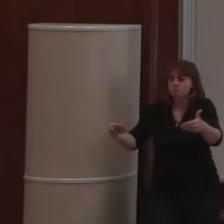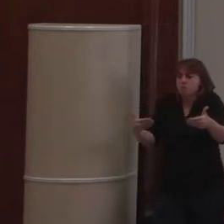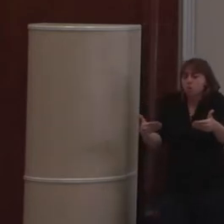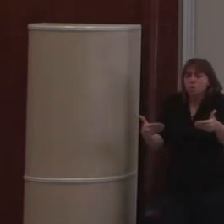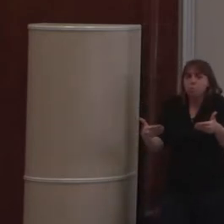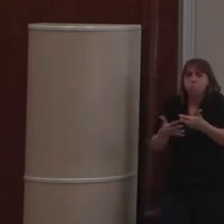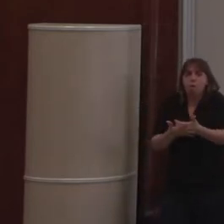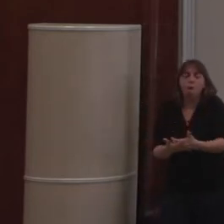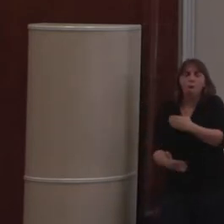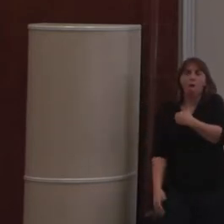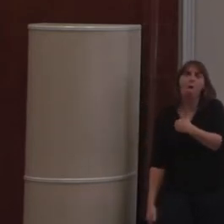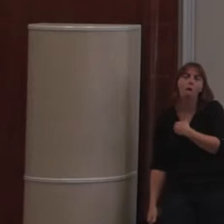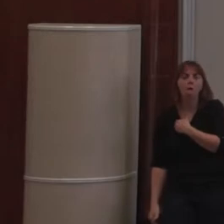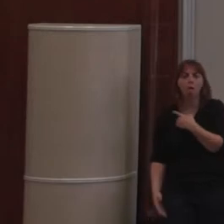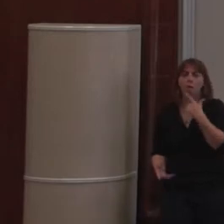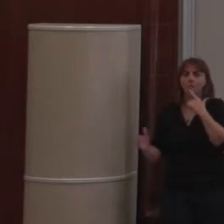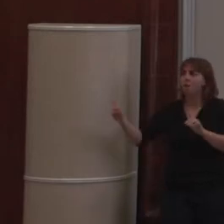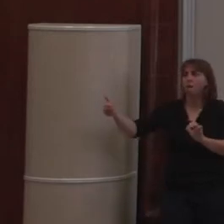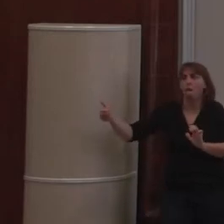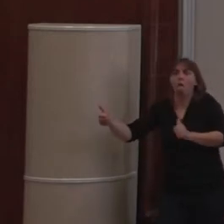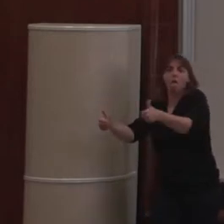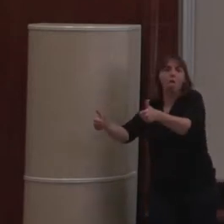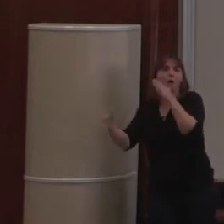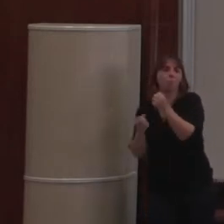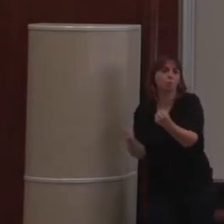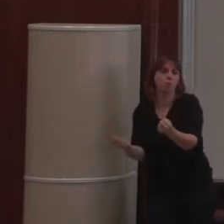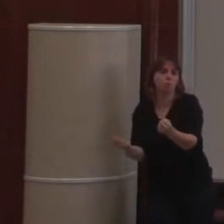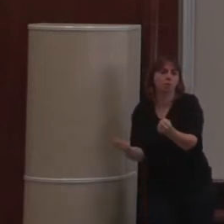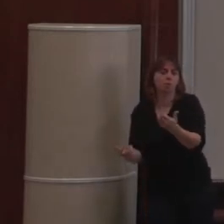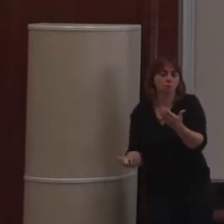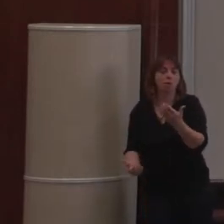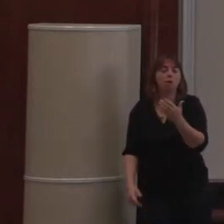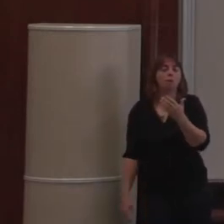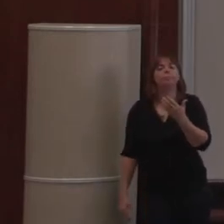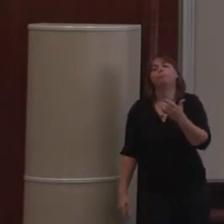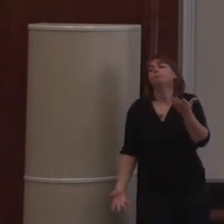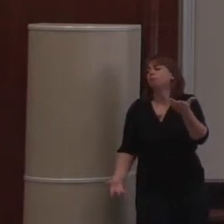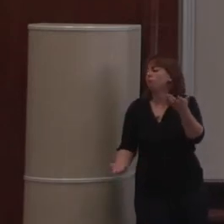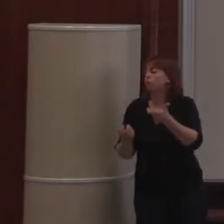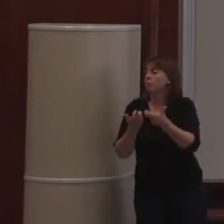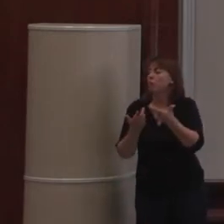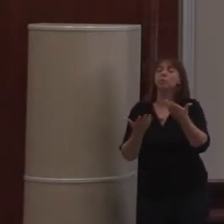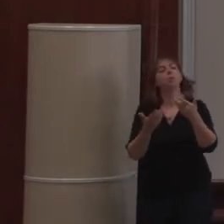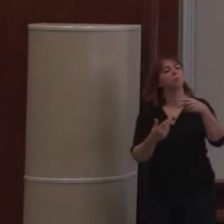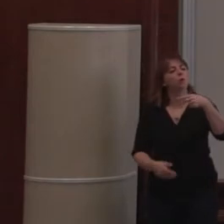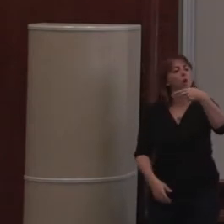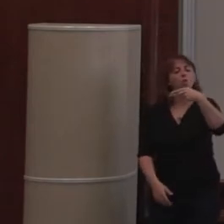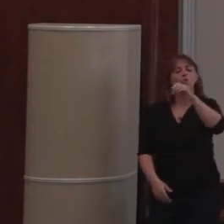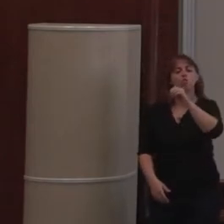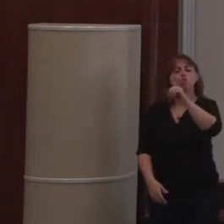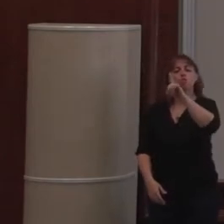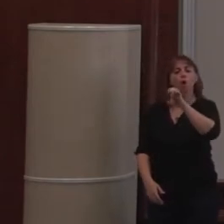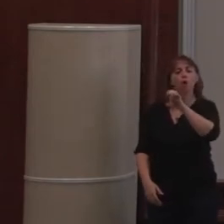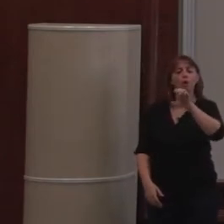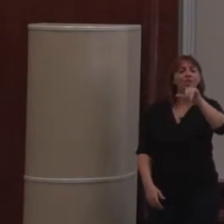Et donc, du coup, il n personne qui arrive à reprendre la main. Donc, il y a des tas de... Mettons, si vous regardez dans le monde de Node.js, il n'y pas de